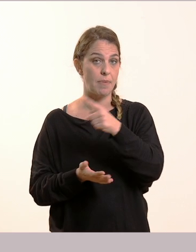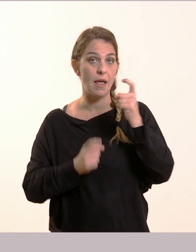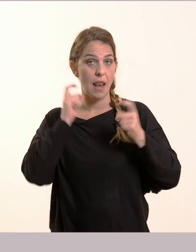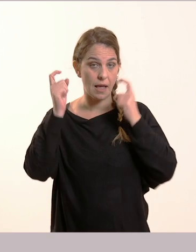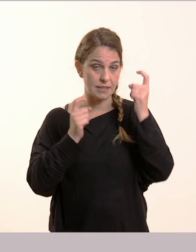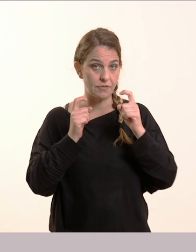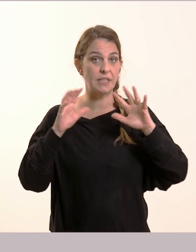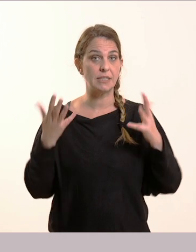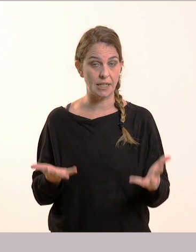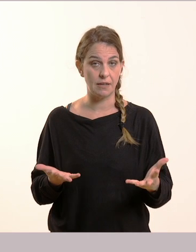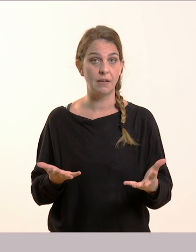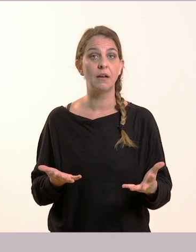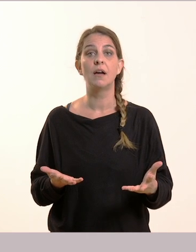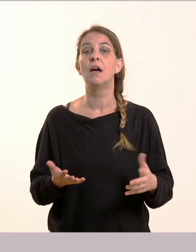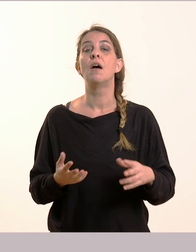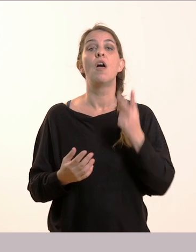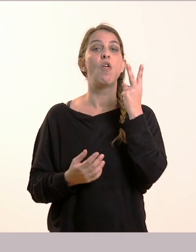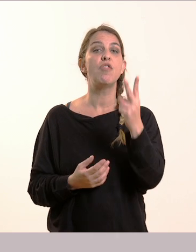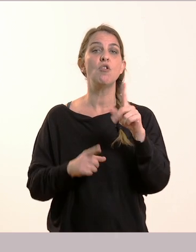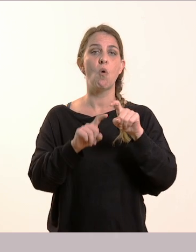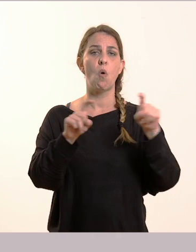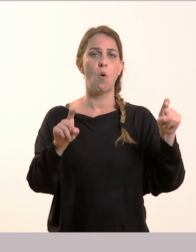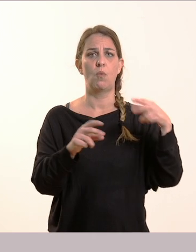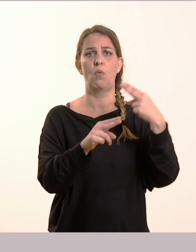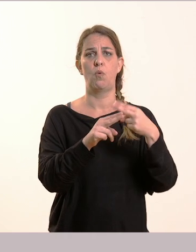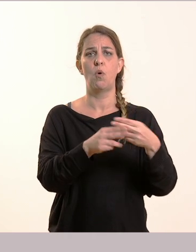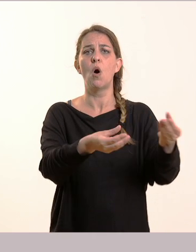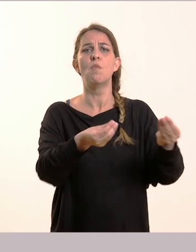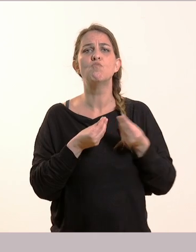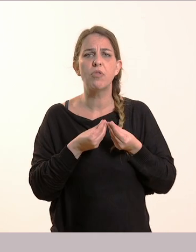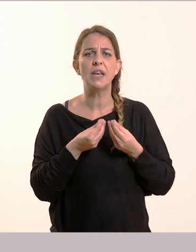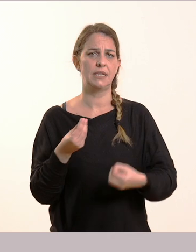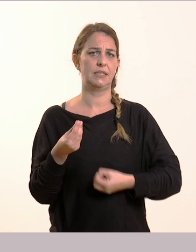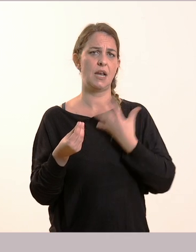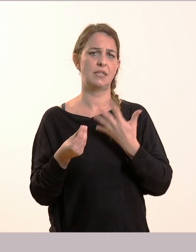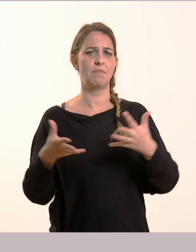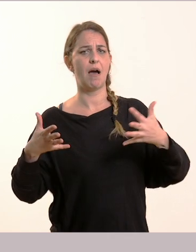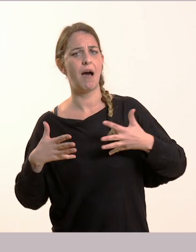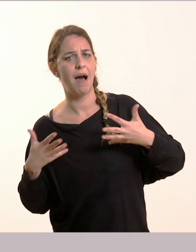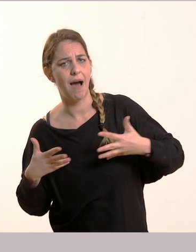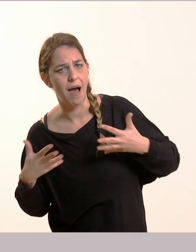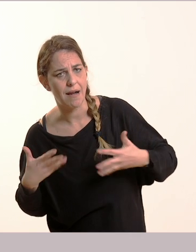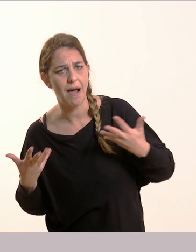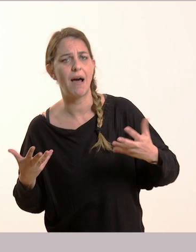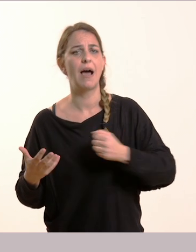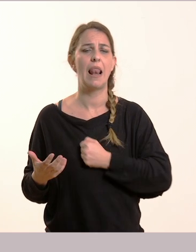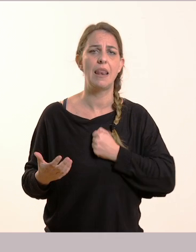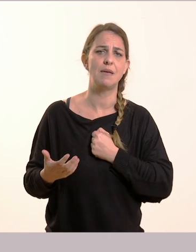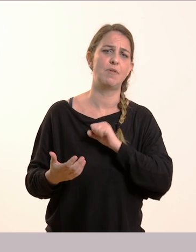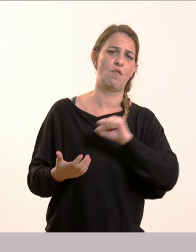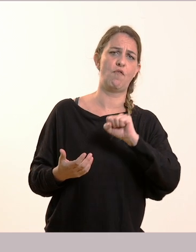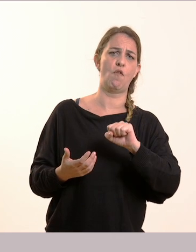που μας κάνουν, λοιπόν, να νιώθουμε τα παραπάνω συναισθήματα και να τα γράψουμε στο τετράδιό μας. Αν